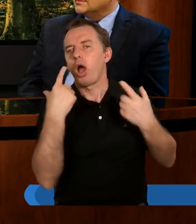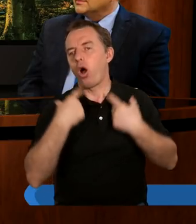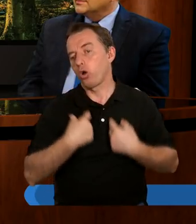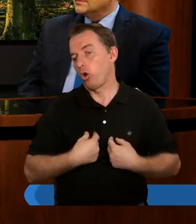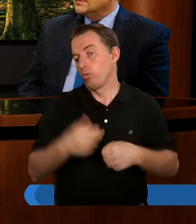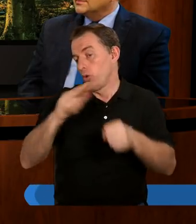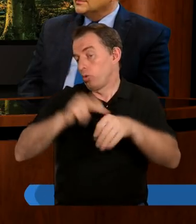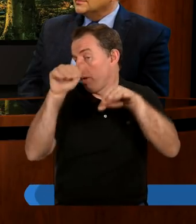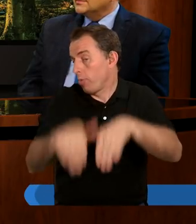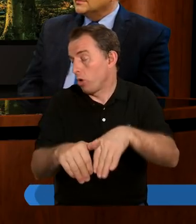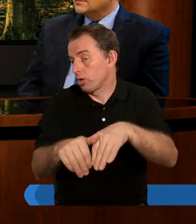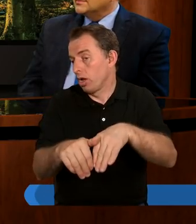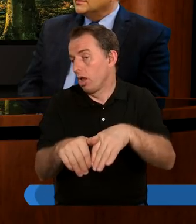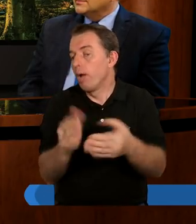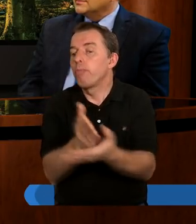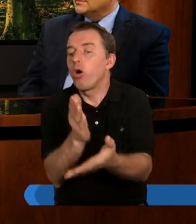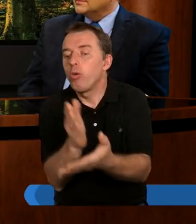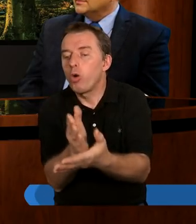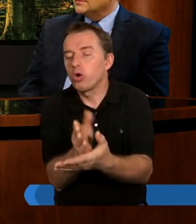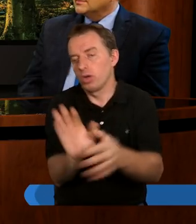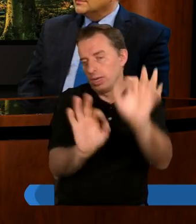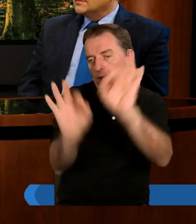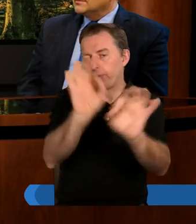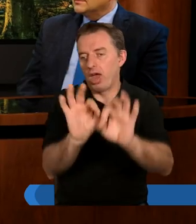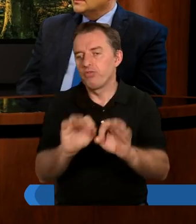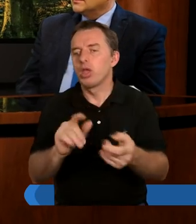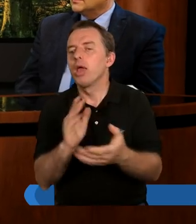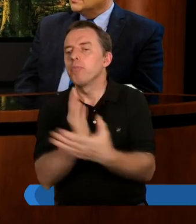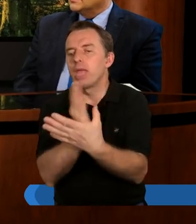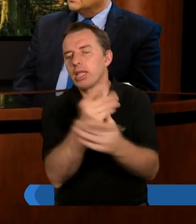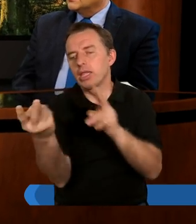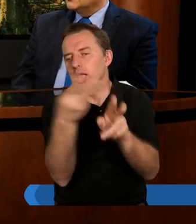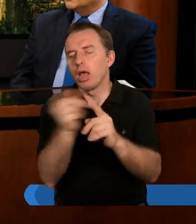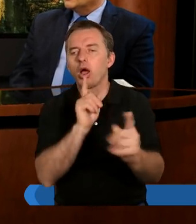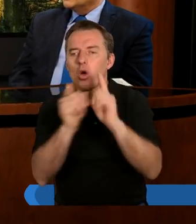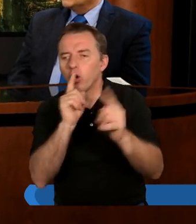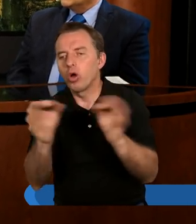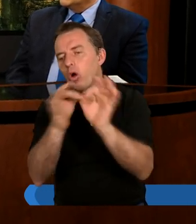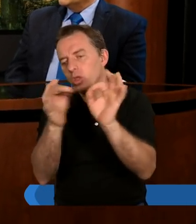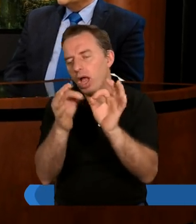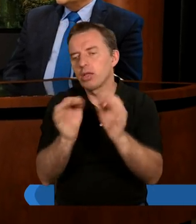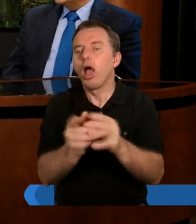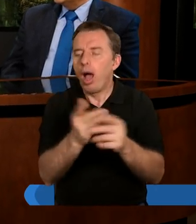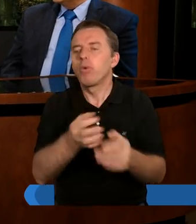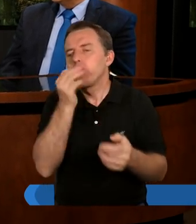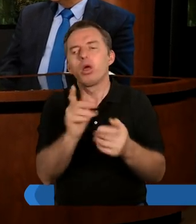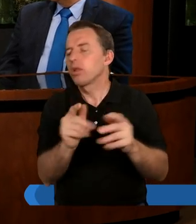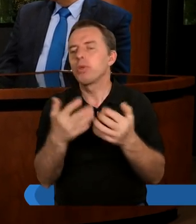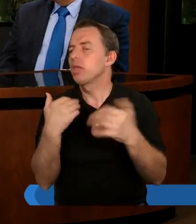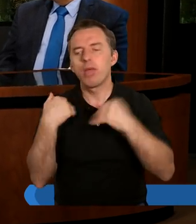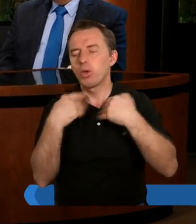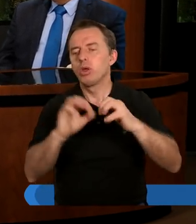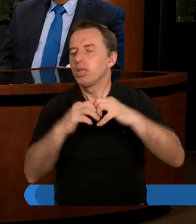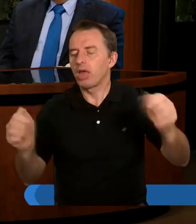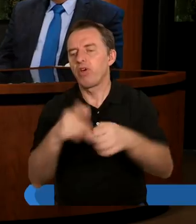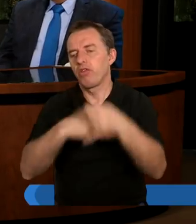która pomoże naprawić pewne relacje, bo zobaczmy ta postawa Barnaby i to, że On był takim mężem